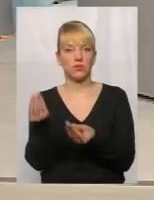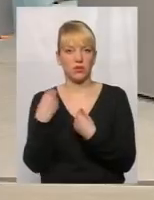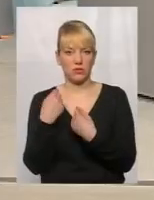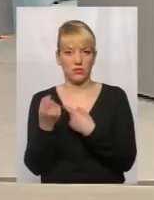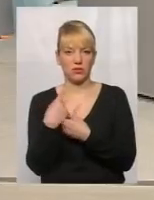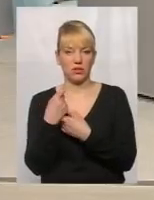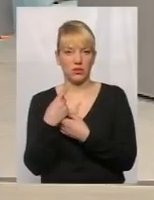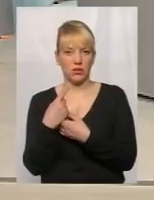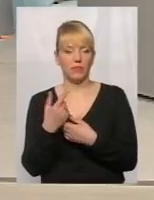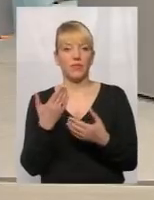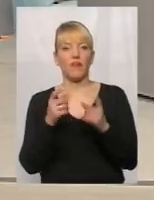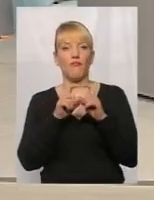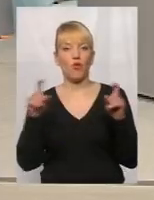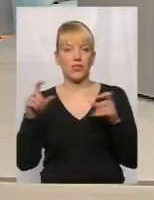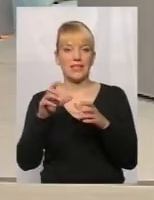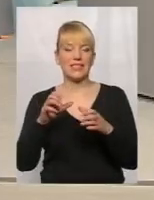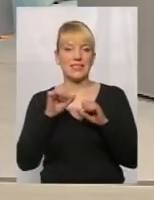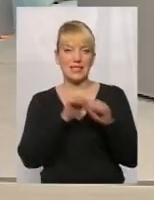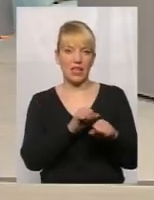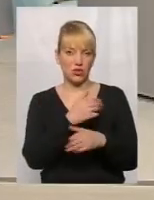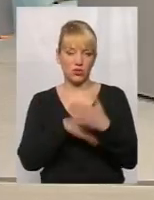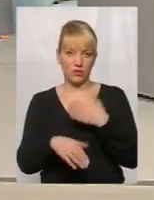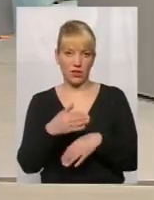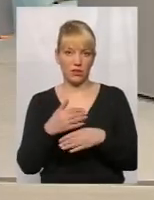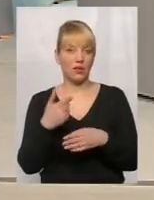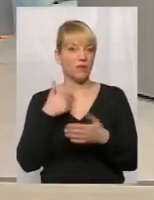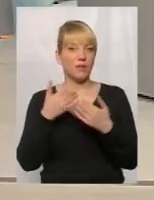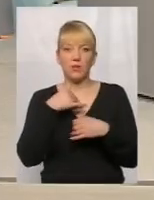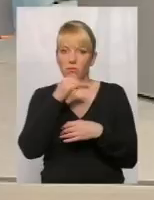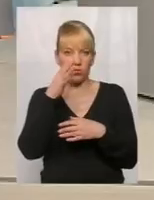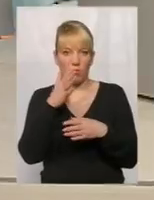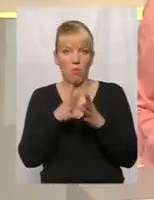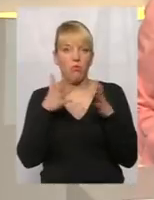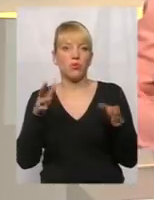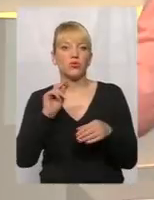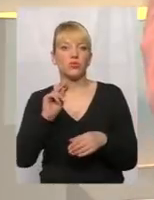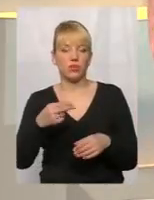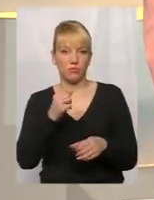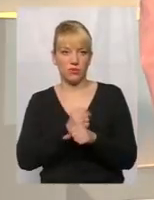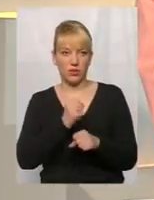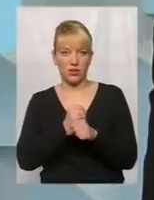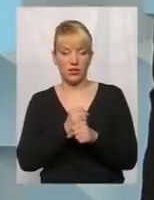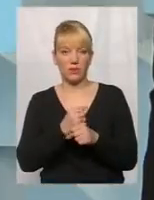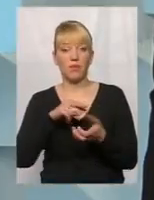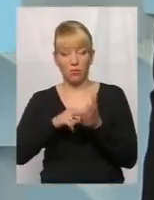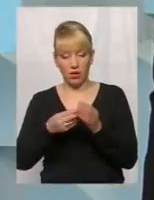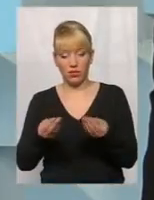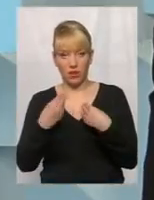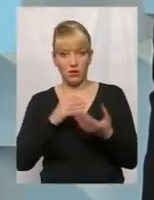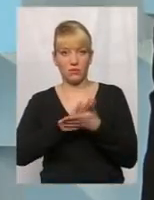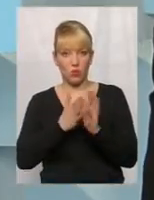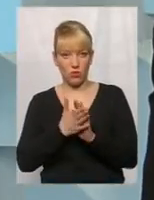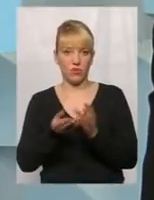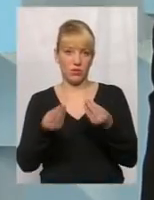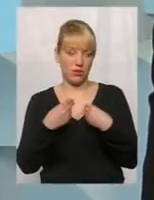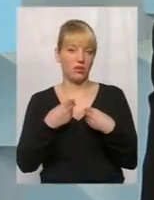інвалідів. Якщо в нас договор укладений на якусь певну суму, то ми не можемо вийти з цього договору. Тобто, за межі договору, наприклад, якщо в